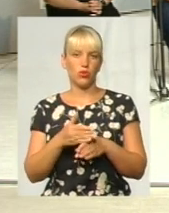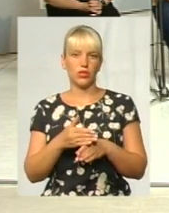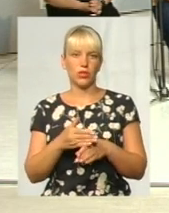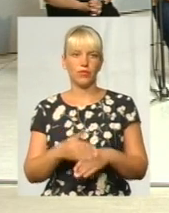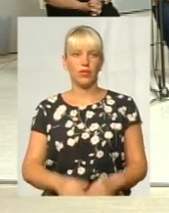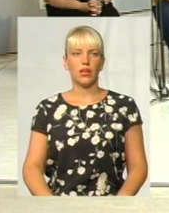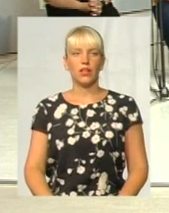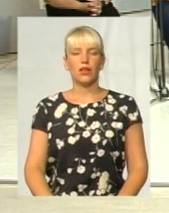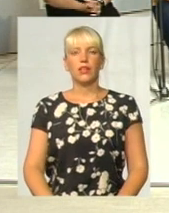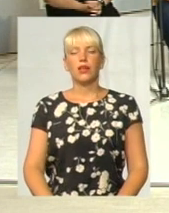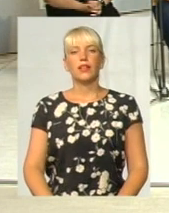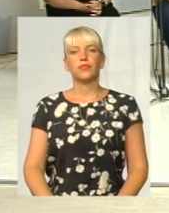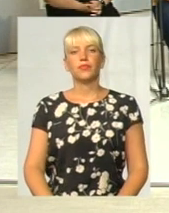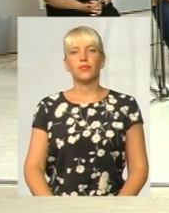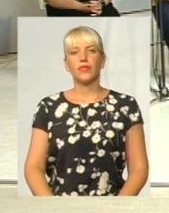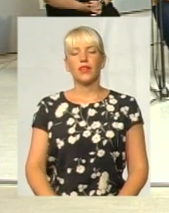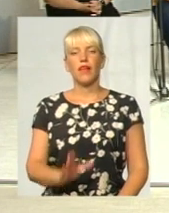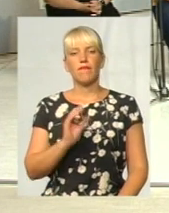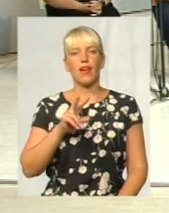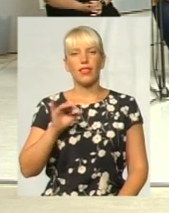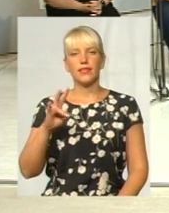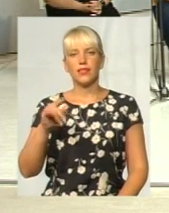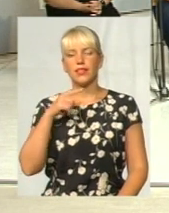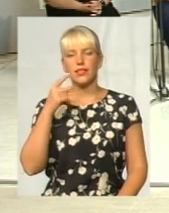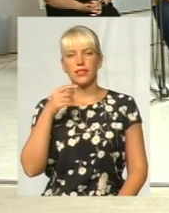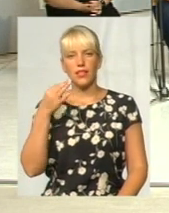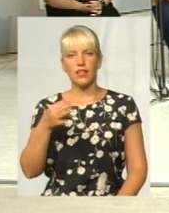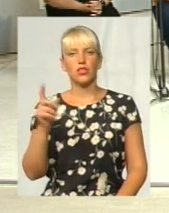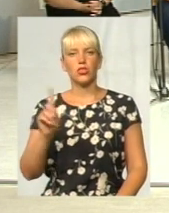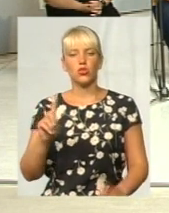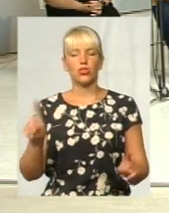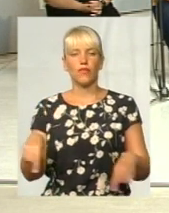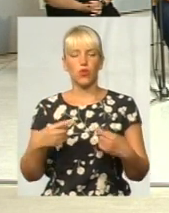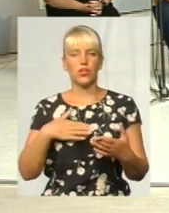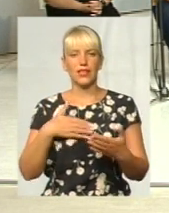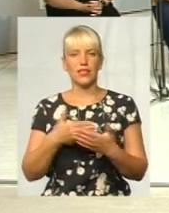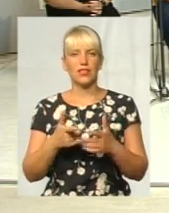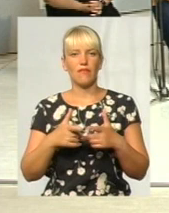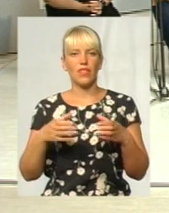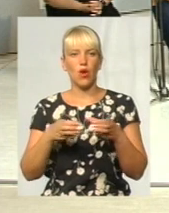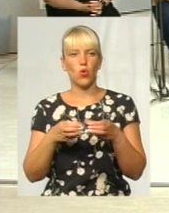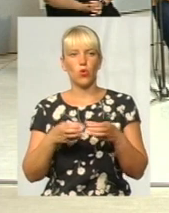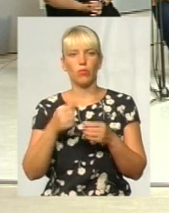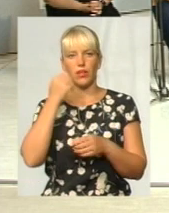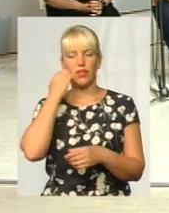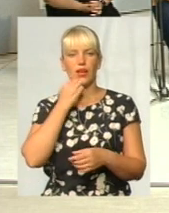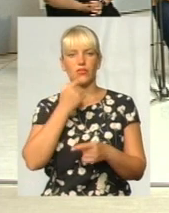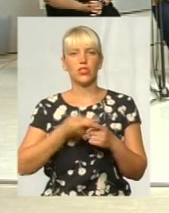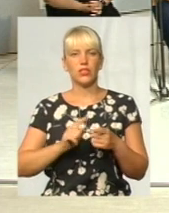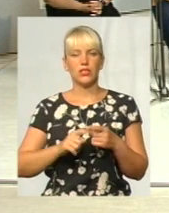Пані Валентино вже сказала, що створена ініціативна група. Я дуже вдячний цій